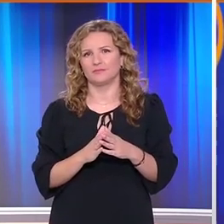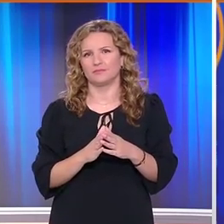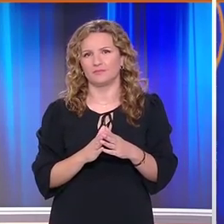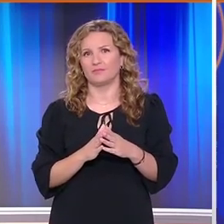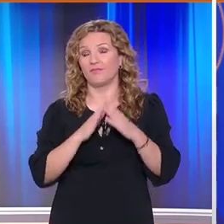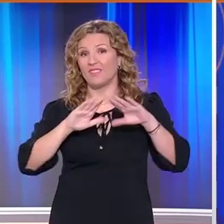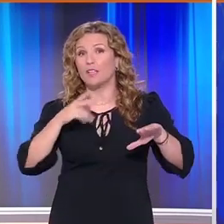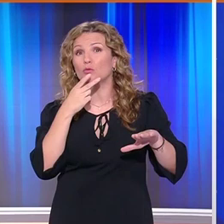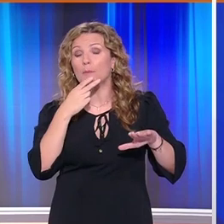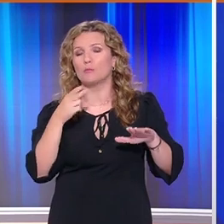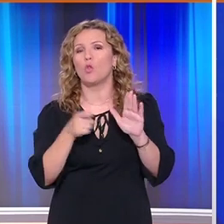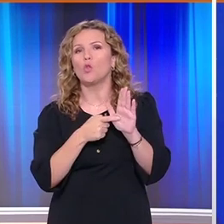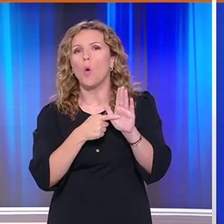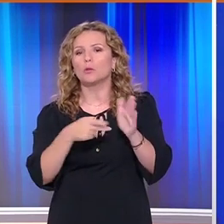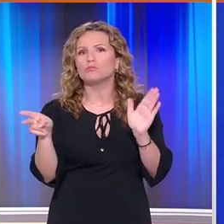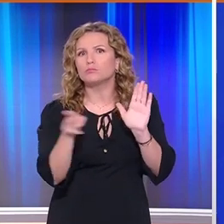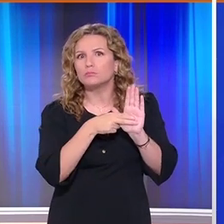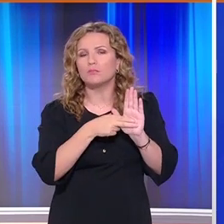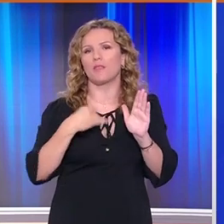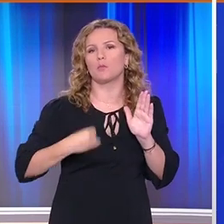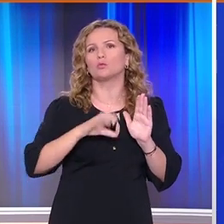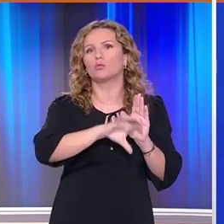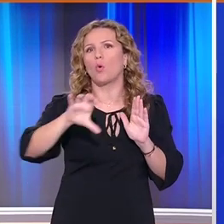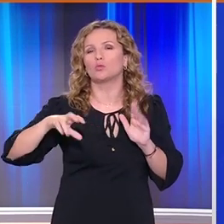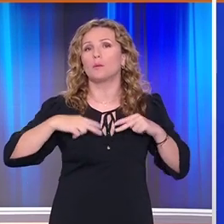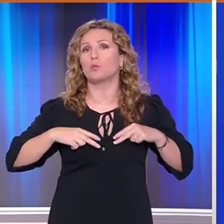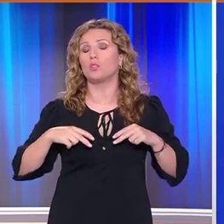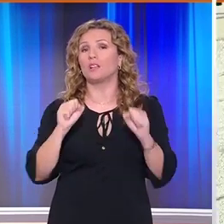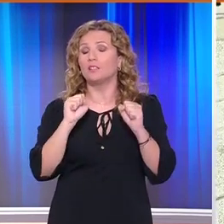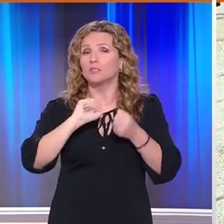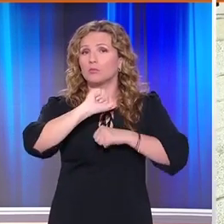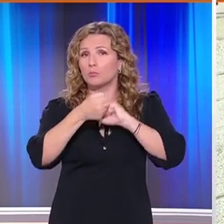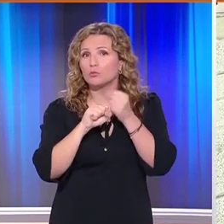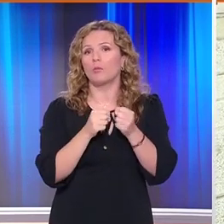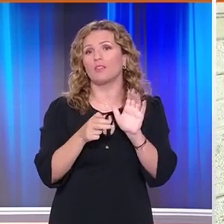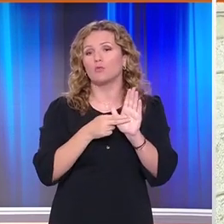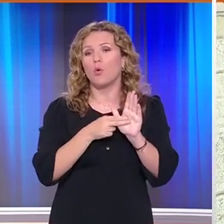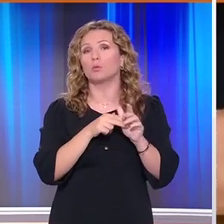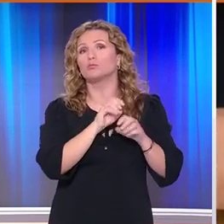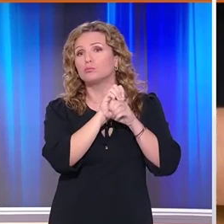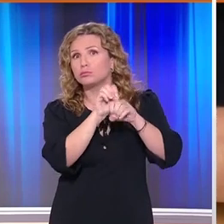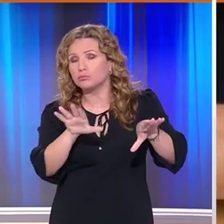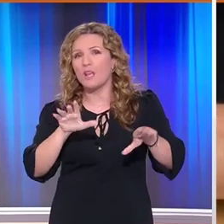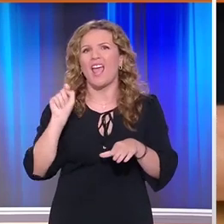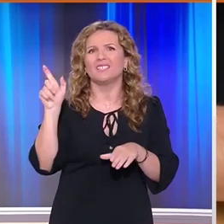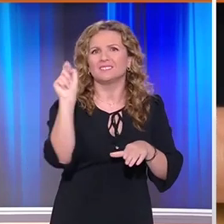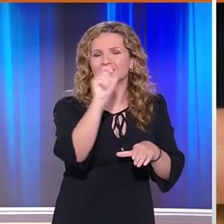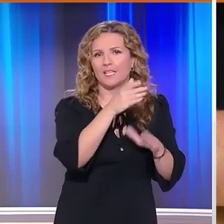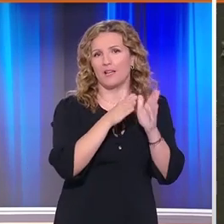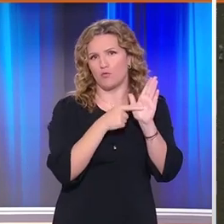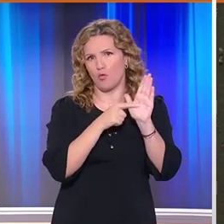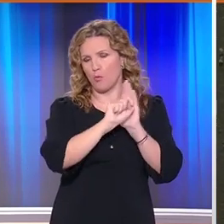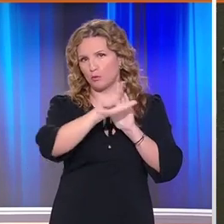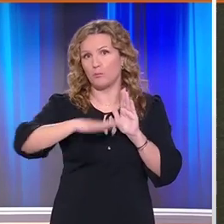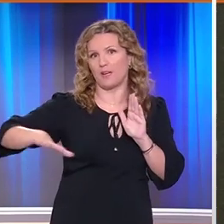Τέλος το κάπνισμα σε όλους τους δημόσιους χώρους επιχειρεί να βάλει το Υπουργείο Υγείας με εγκύκλιο που απέστειλε σήμερα στις περιφέρειες Η